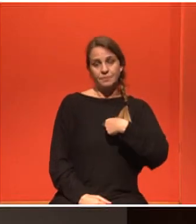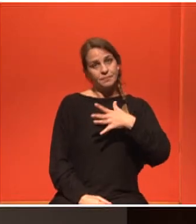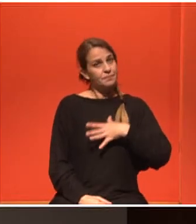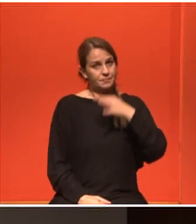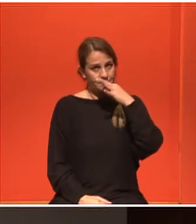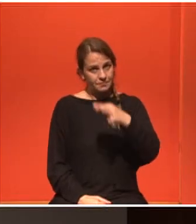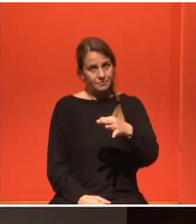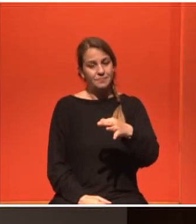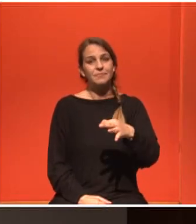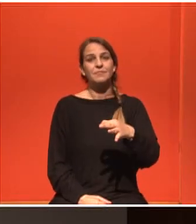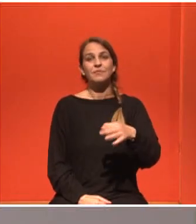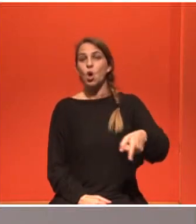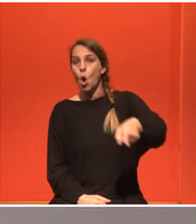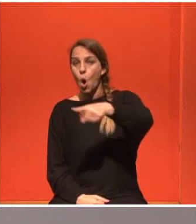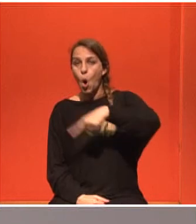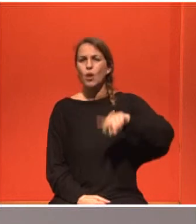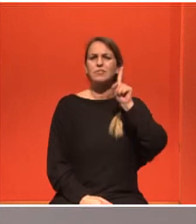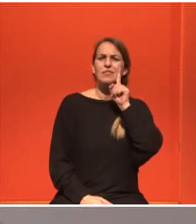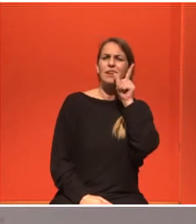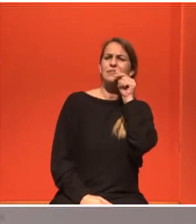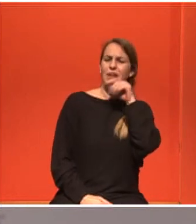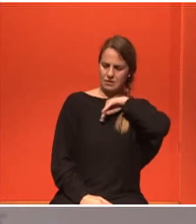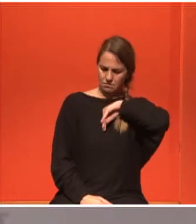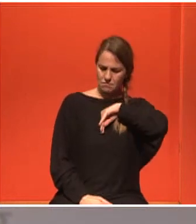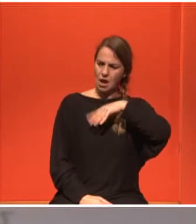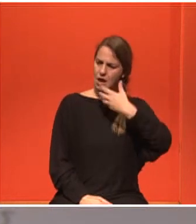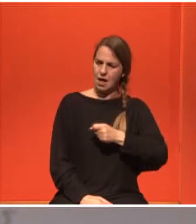έχουμε όλες και όλοι απίστευτη δύναμη μέσα μας και